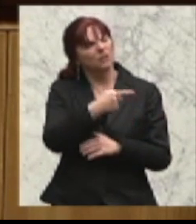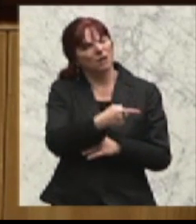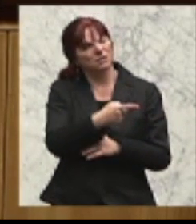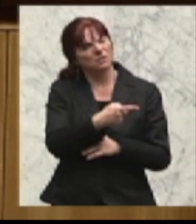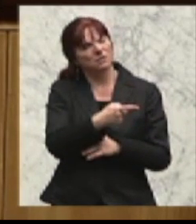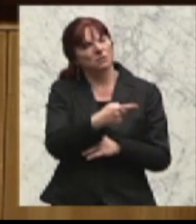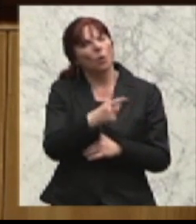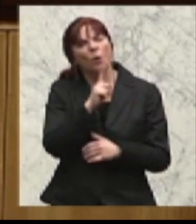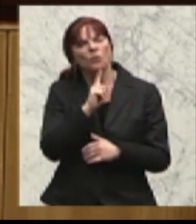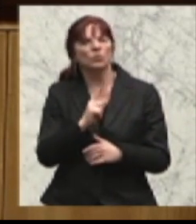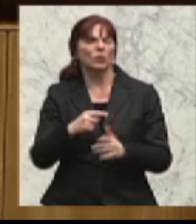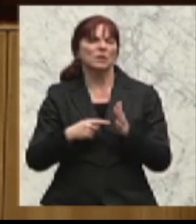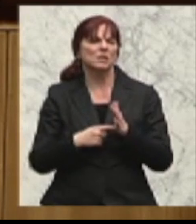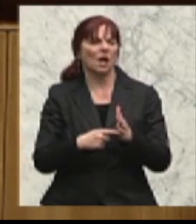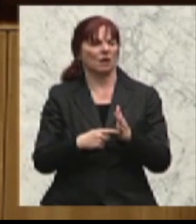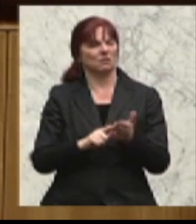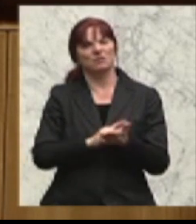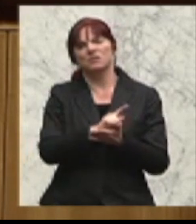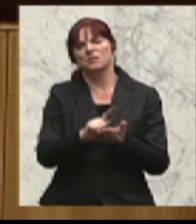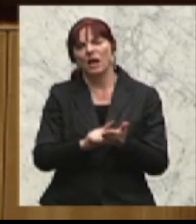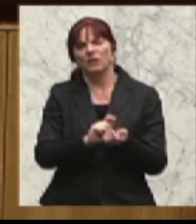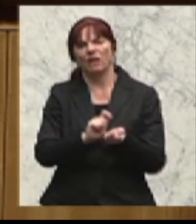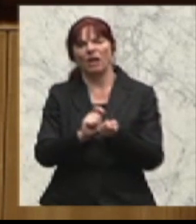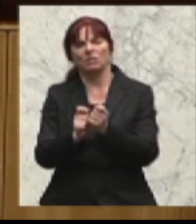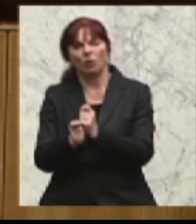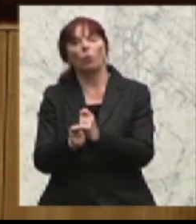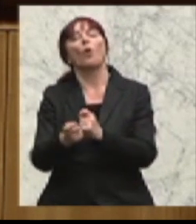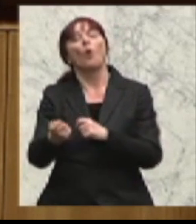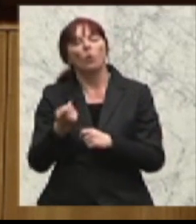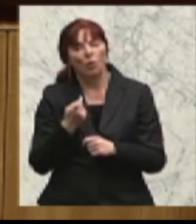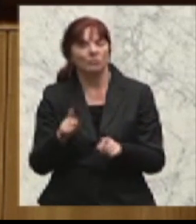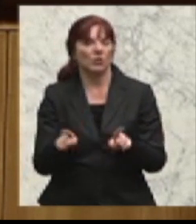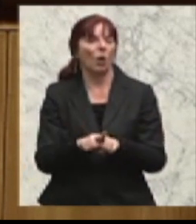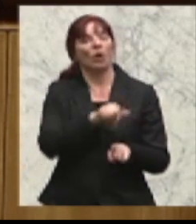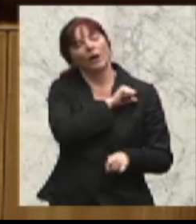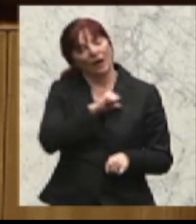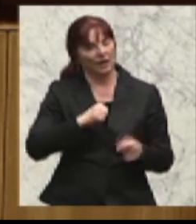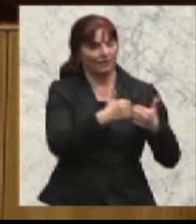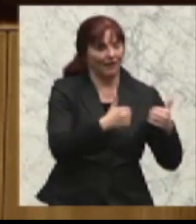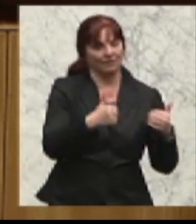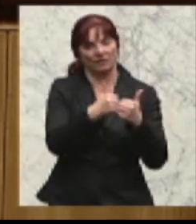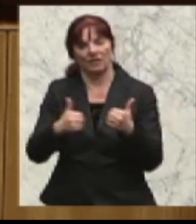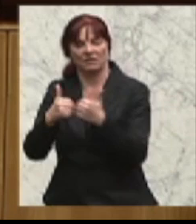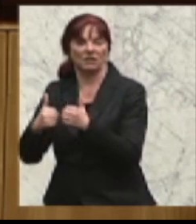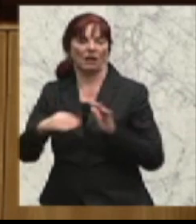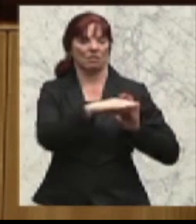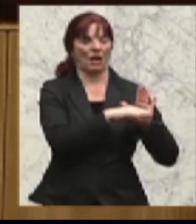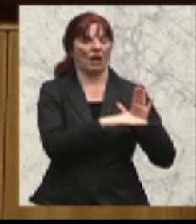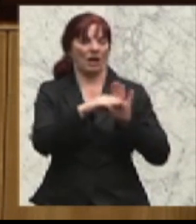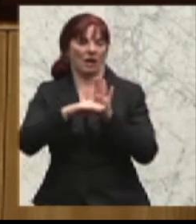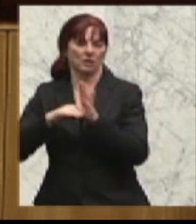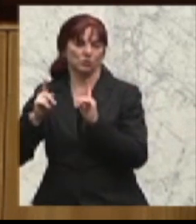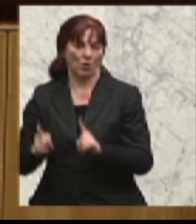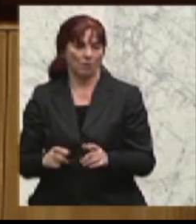fortlaufende Zeit, dass hier endlich die eigenständigen Regelungen festgeschrieben werden sollen. Der zweite Punkt, den ich an dieser